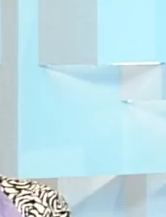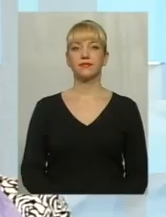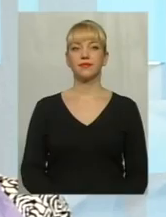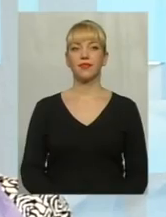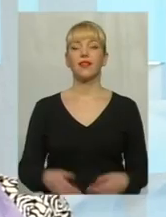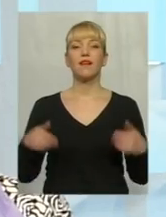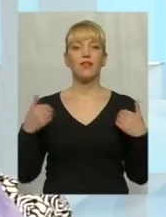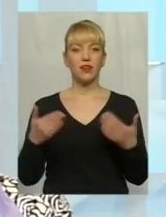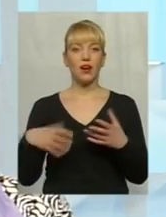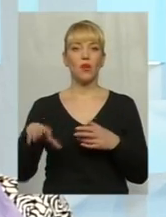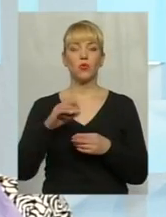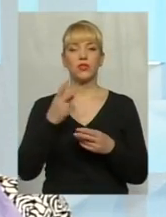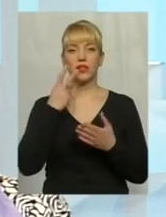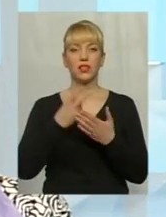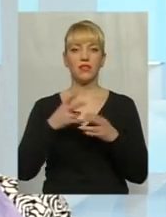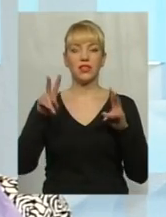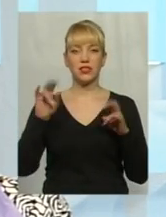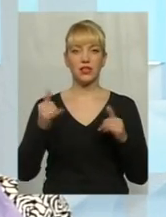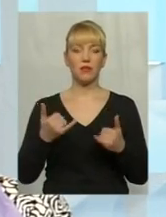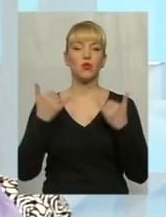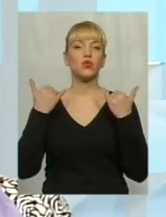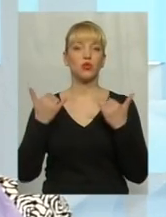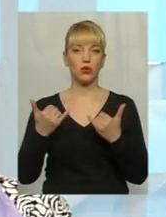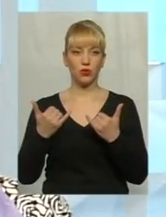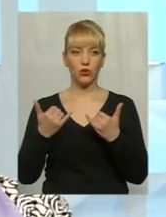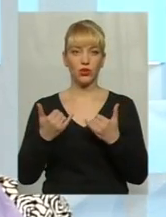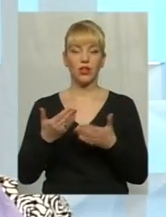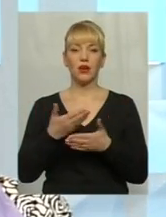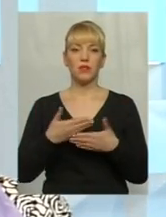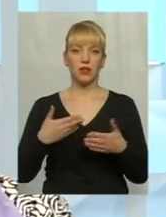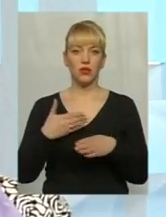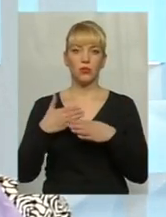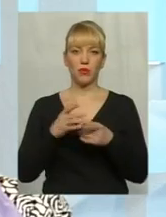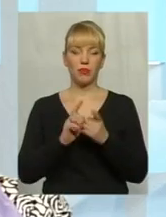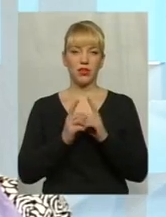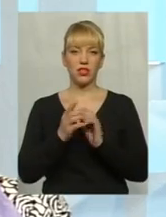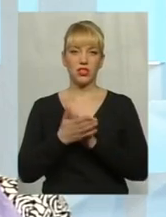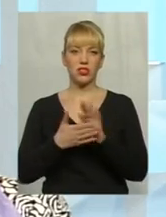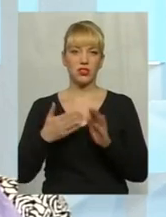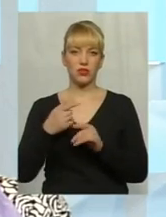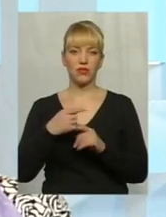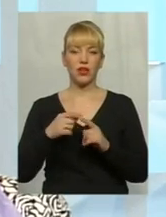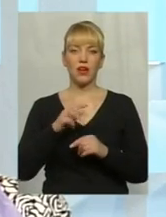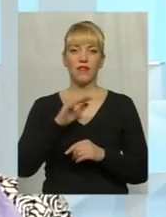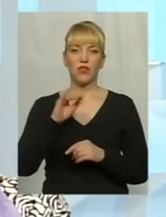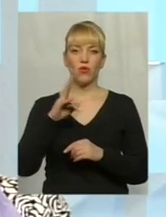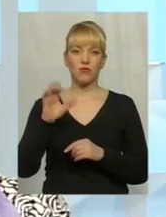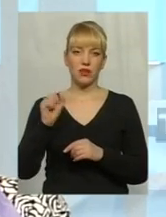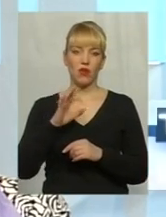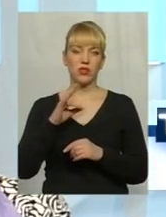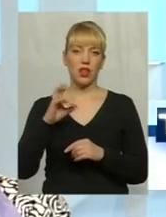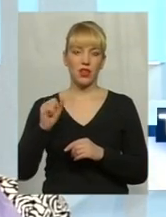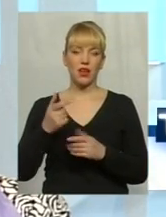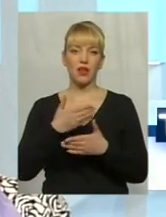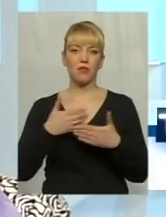Вітаю всіх, ви дивитесь тему. Отже, сьогодні мені допомагає перекладати на мови жестов Оксана Фіновська. І ми